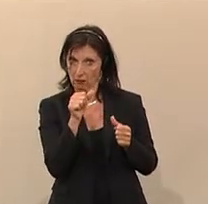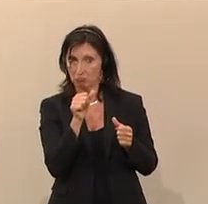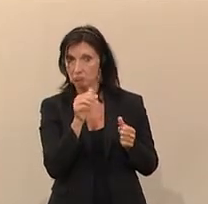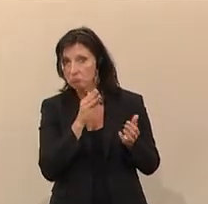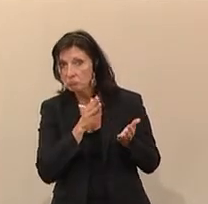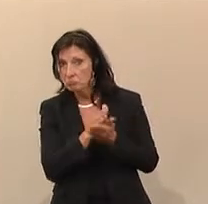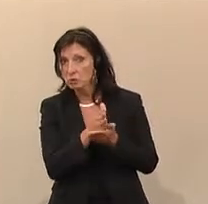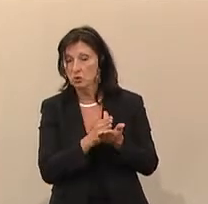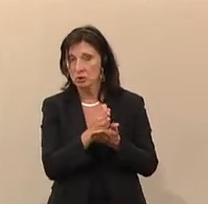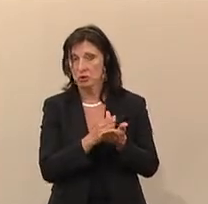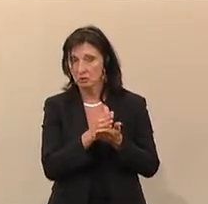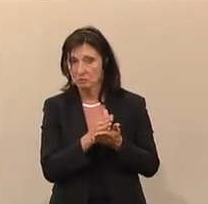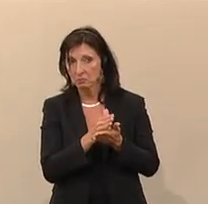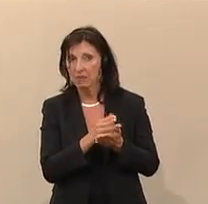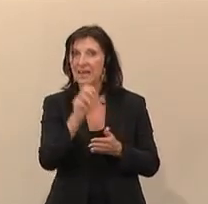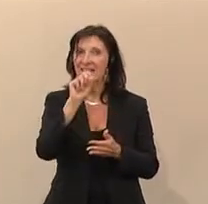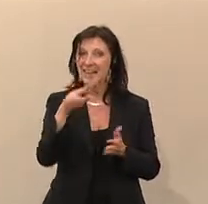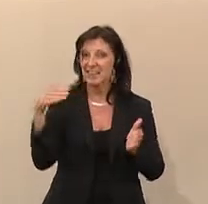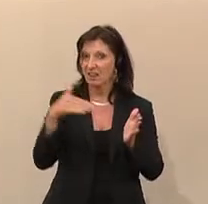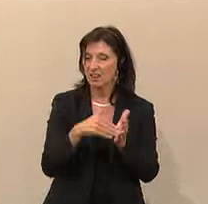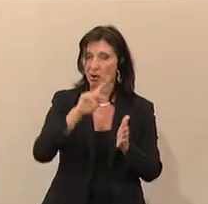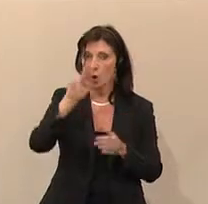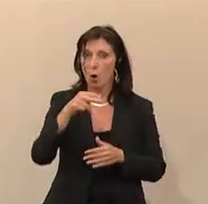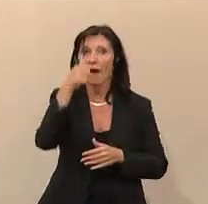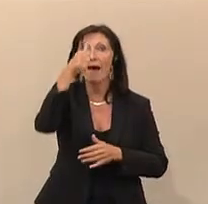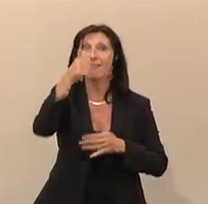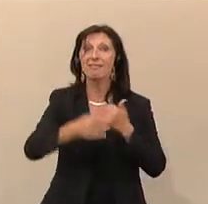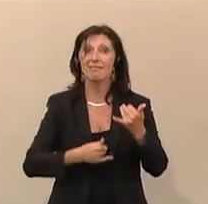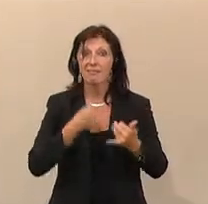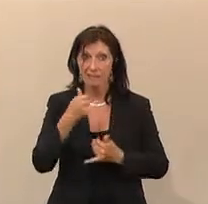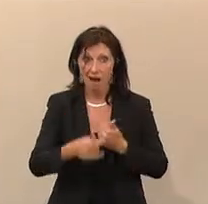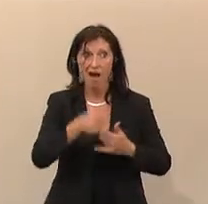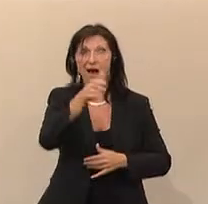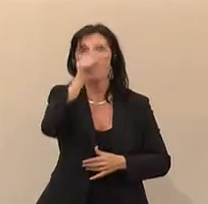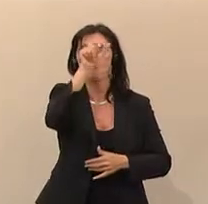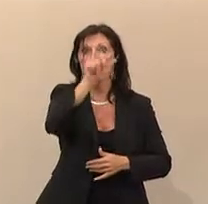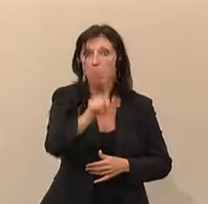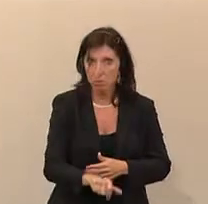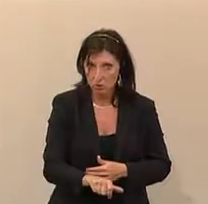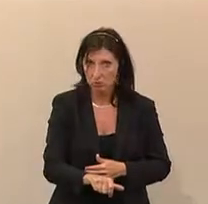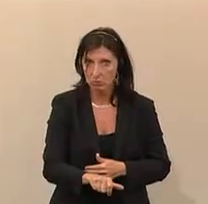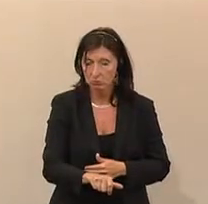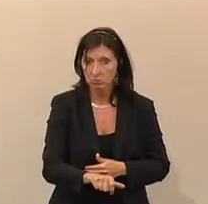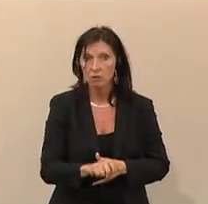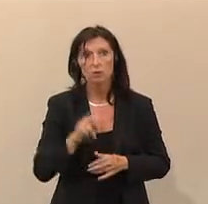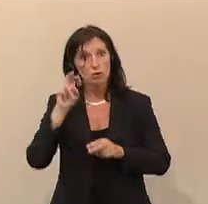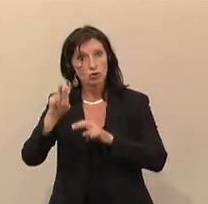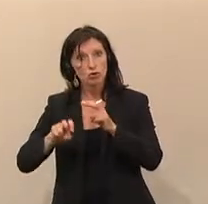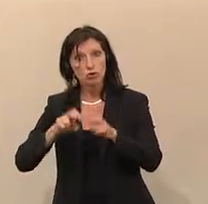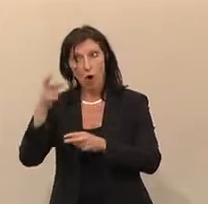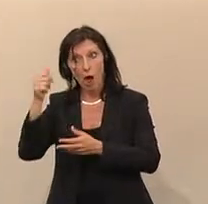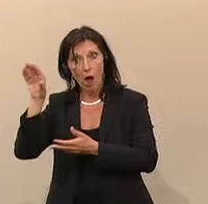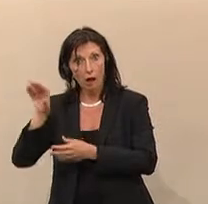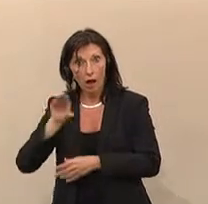Durchschnitt mit 13.000 Euro pro Jahr und Fall subventioniert wird aus dem Steuertopf. Das ist